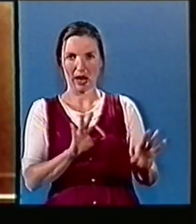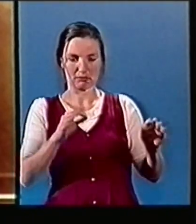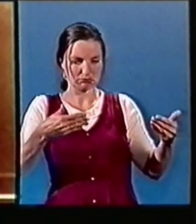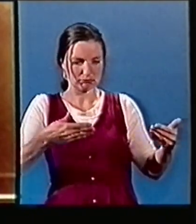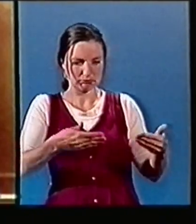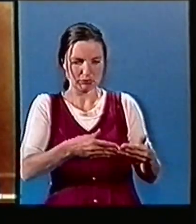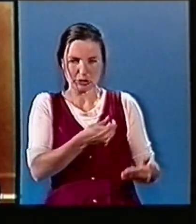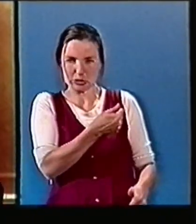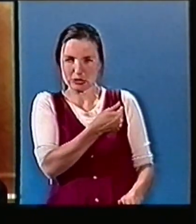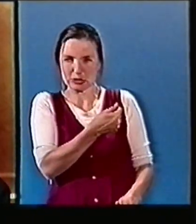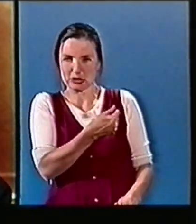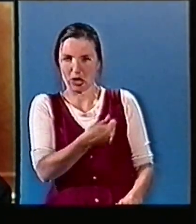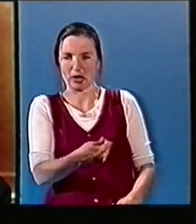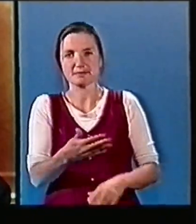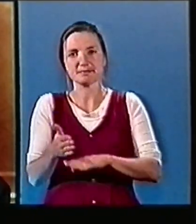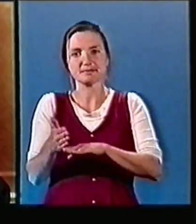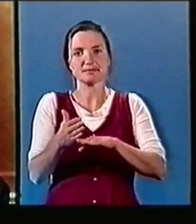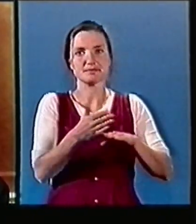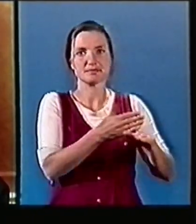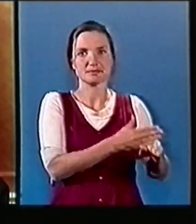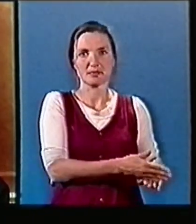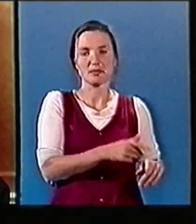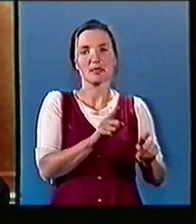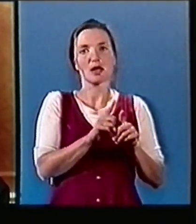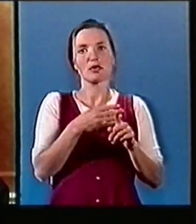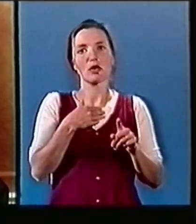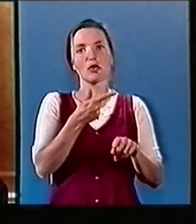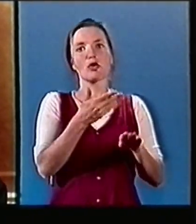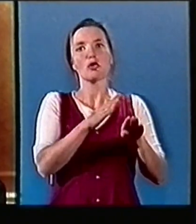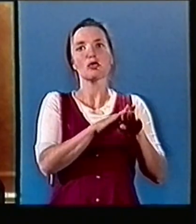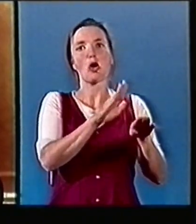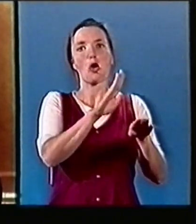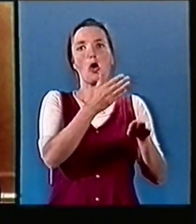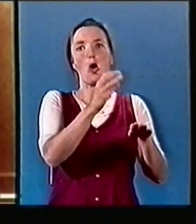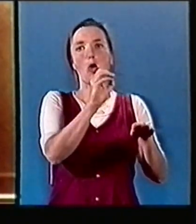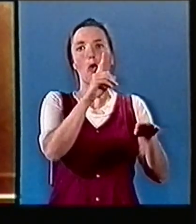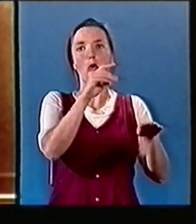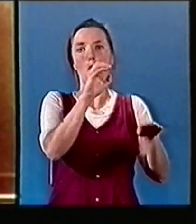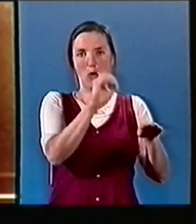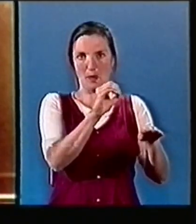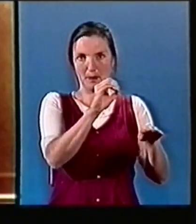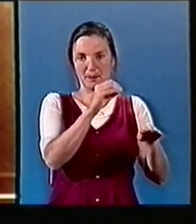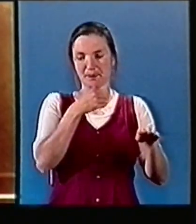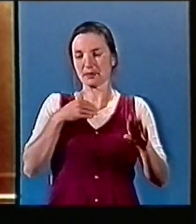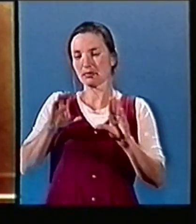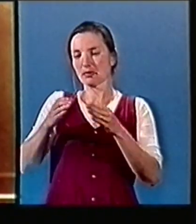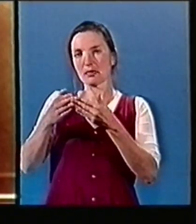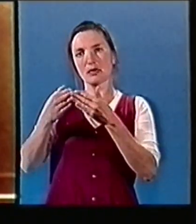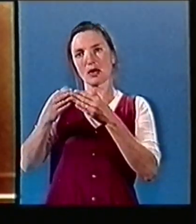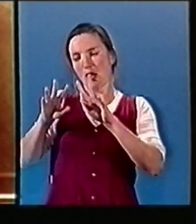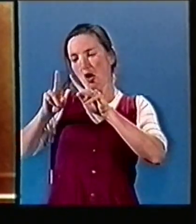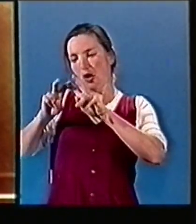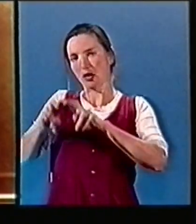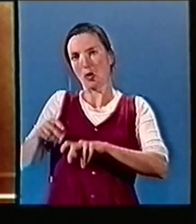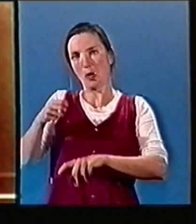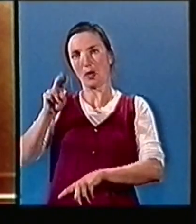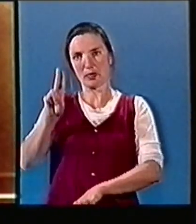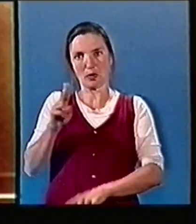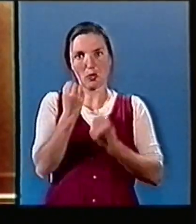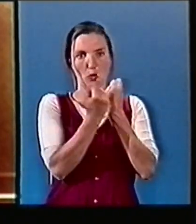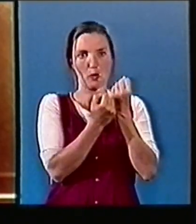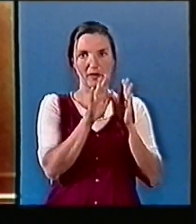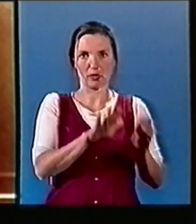continue de bloquer le déploiement de la mission d'enquête de l'ONU sur les massacres présumés de réfugiés rwandais dans l'ex-Zaïr. Les autorités